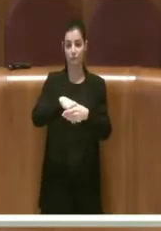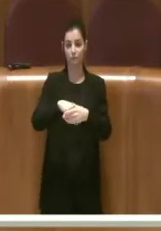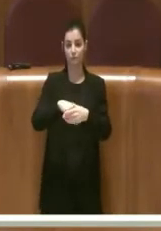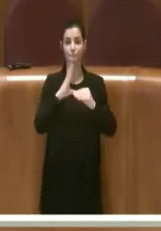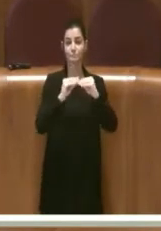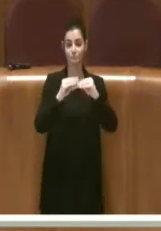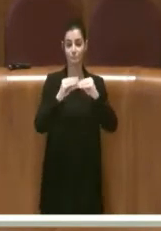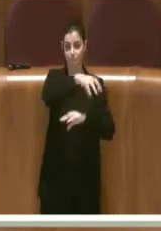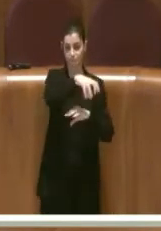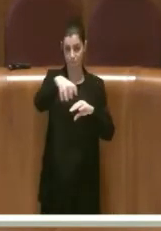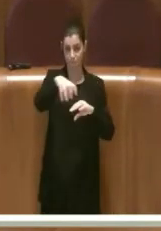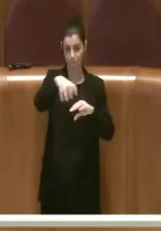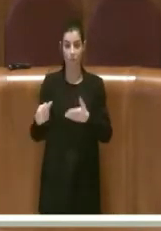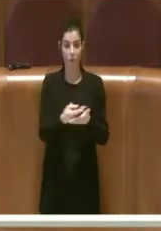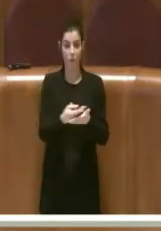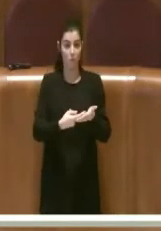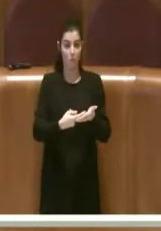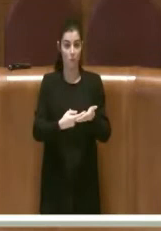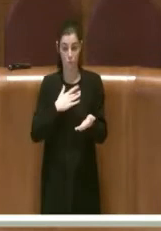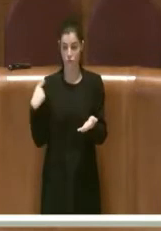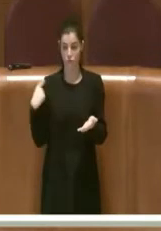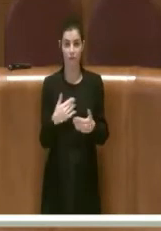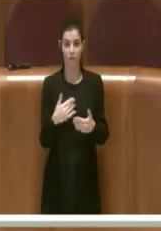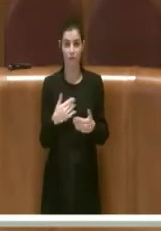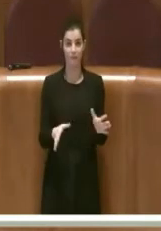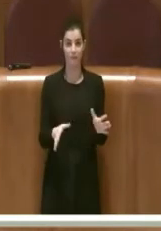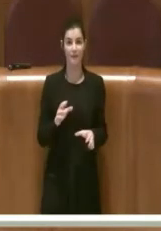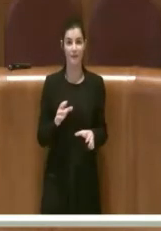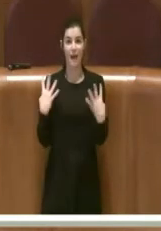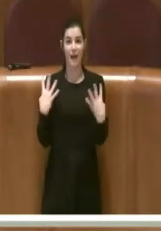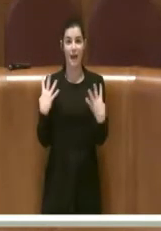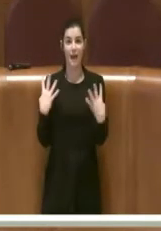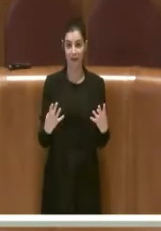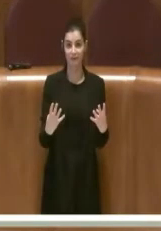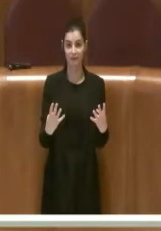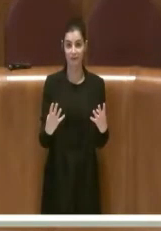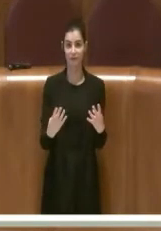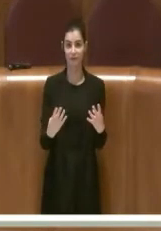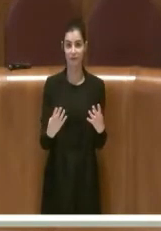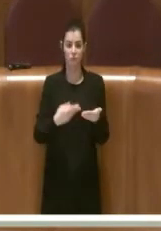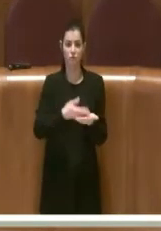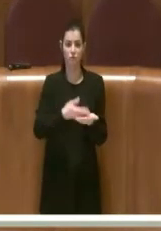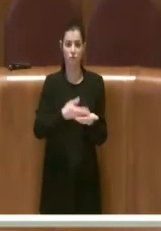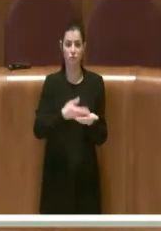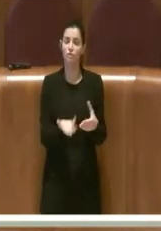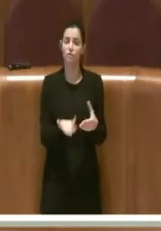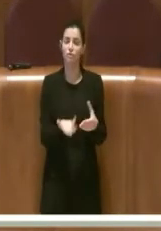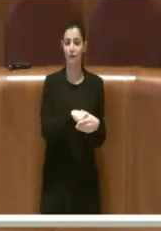Nel nostro progetto, nel progetto del Dipartimento Ambiente ovviamente vi era anche il rifacimento dei